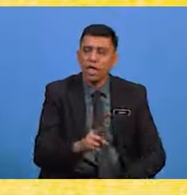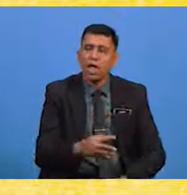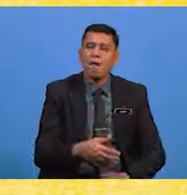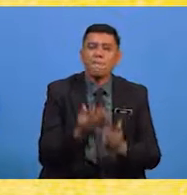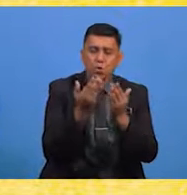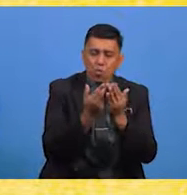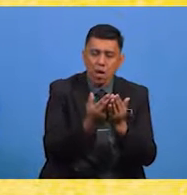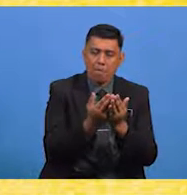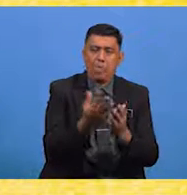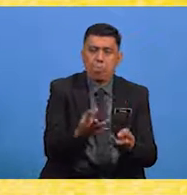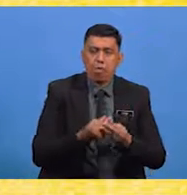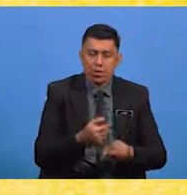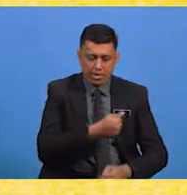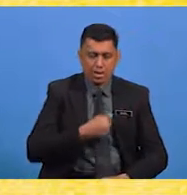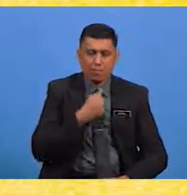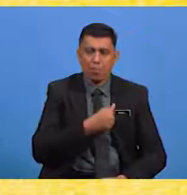keampunan Allah